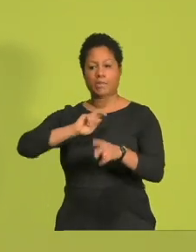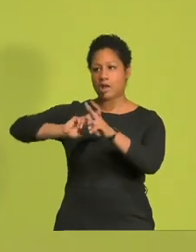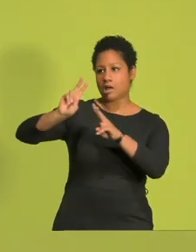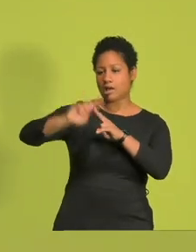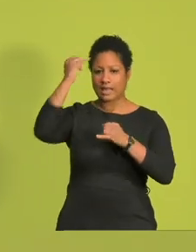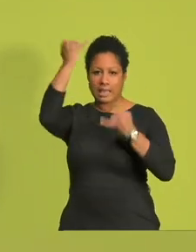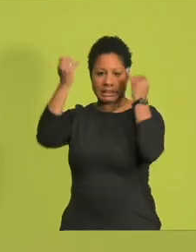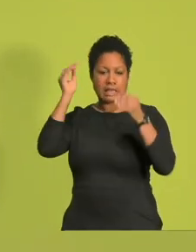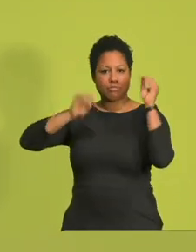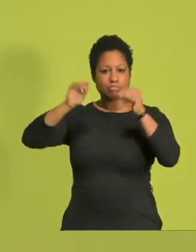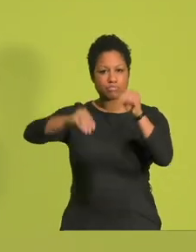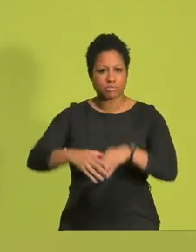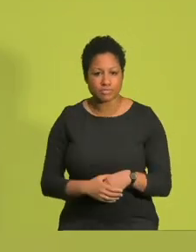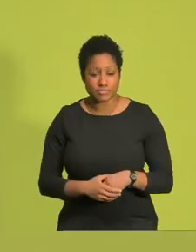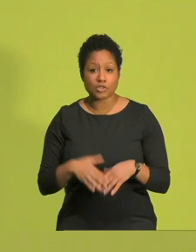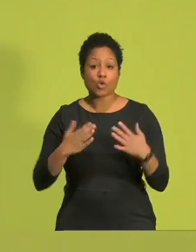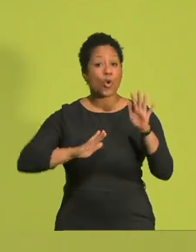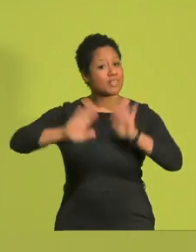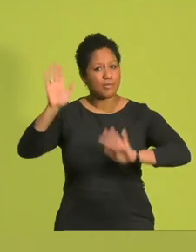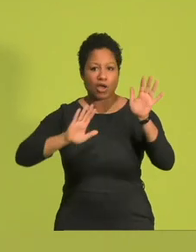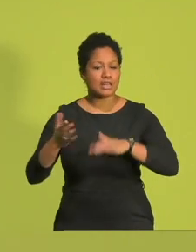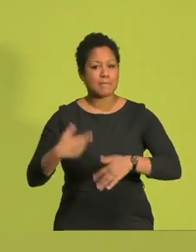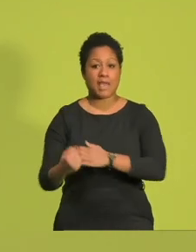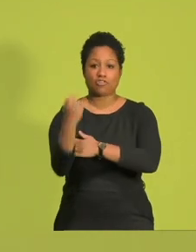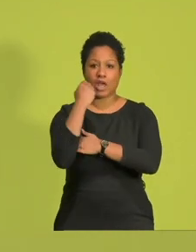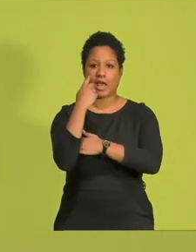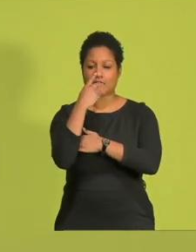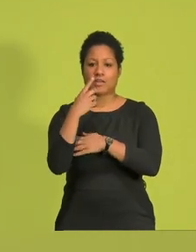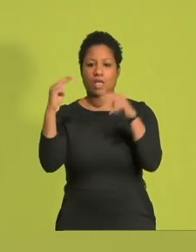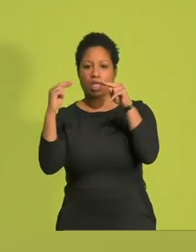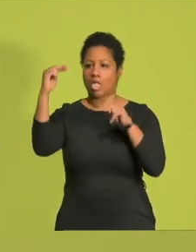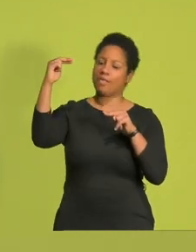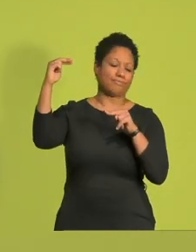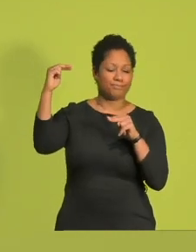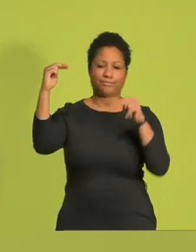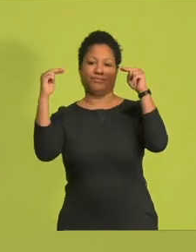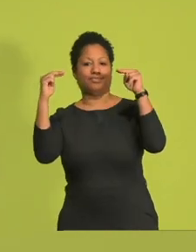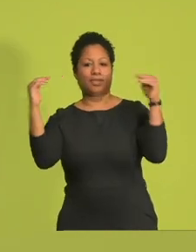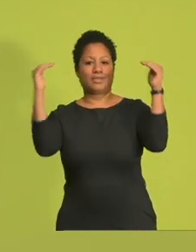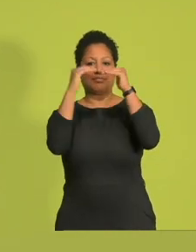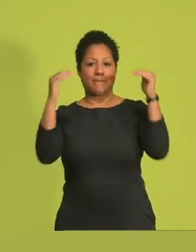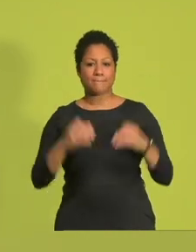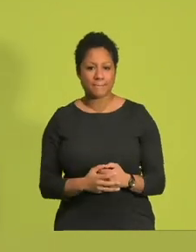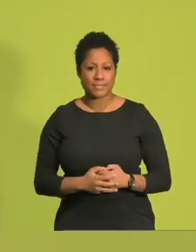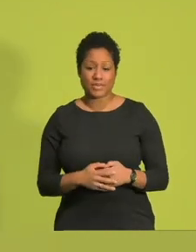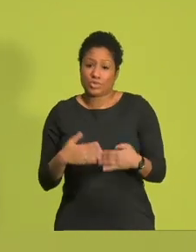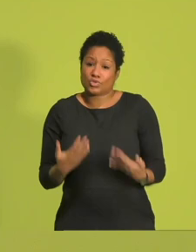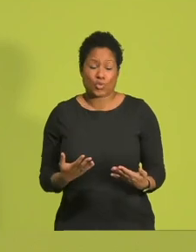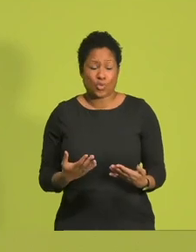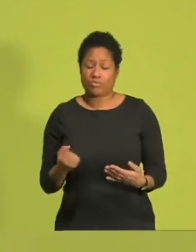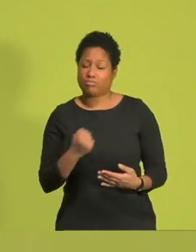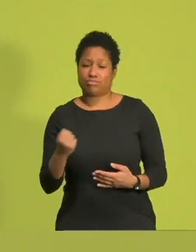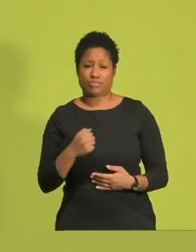Unsere Demokratie ist nämlich dann stark, wenn wir uns auf Augenhöhe begegnen. Und Augenhöhe, das ist doch das, was wir so